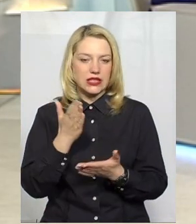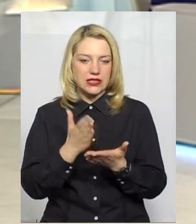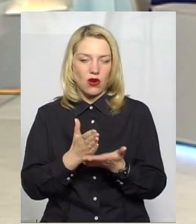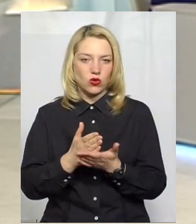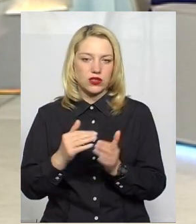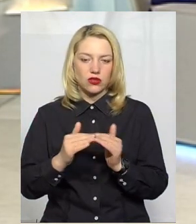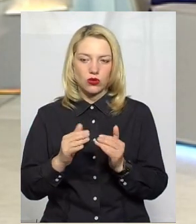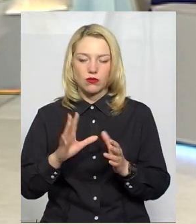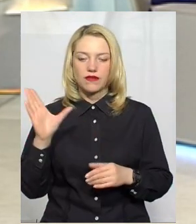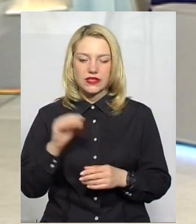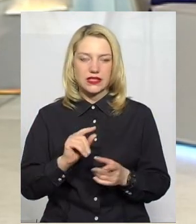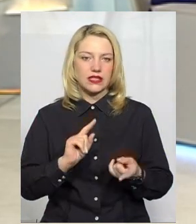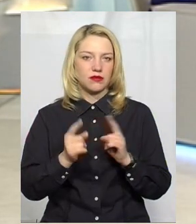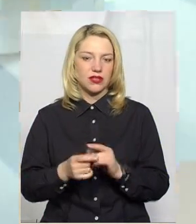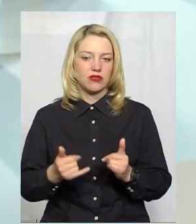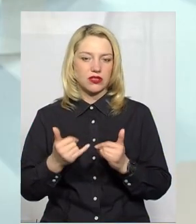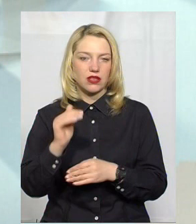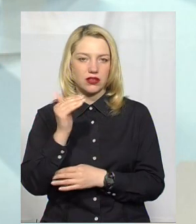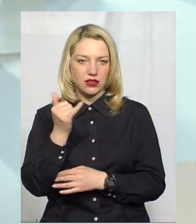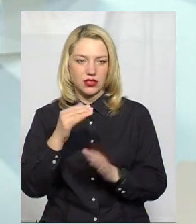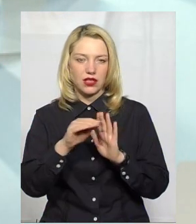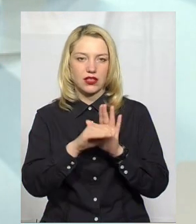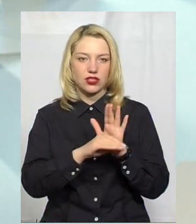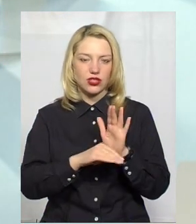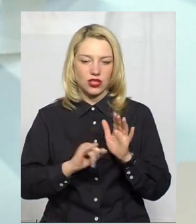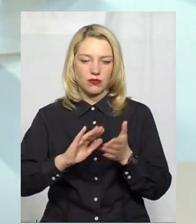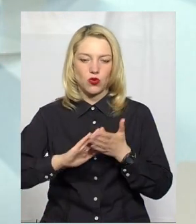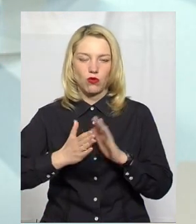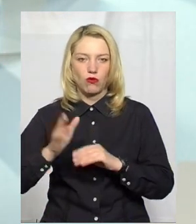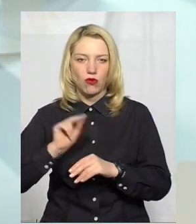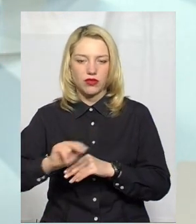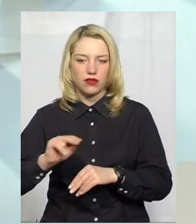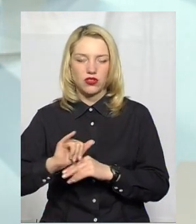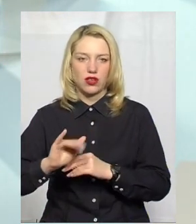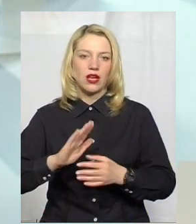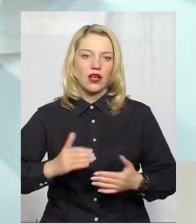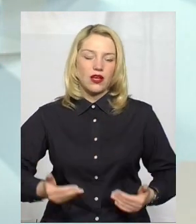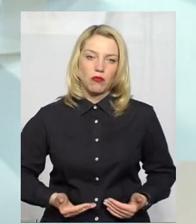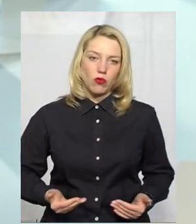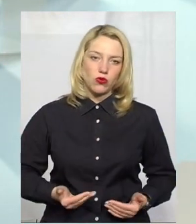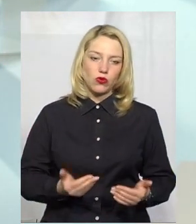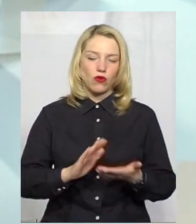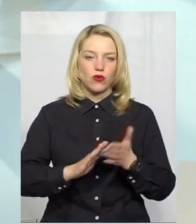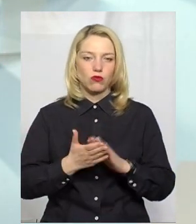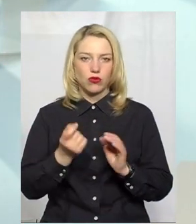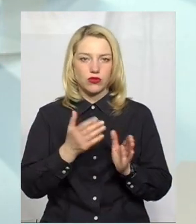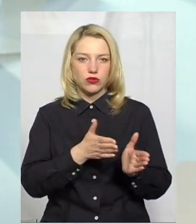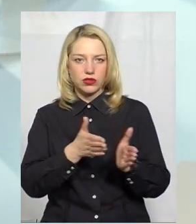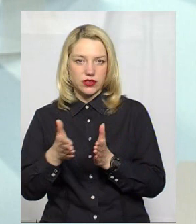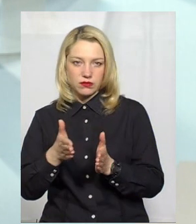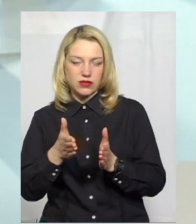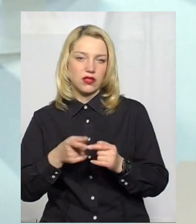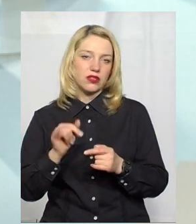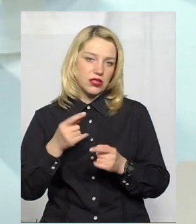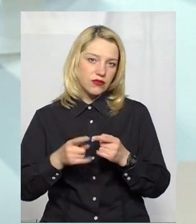змінилося для неї. І режим, і умови навчання, і умови побутові дещо змістилися. Тому